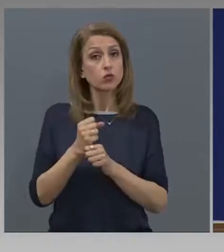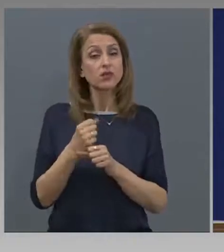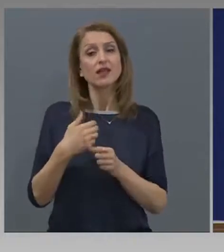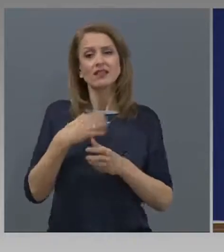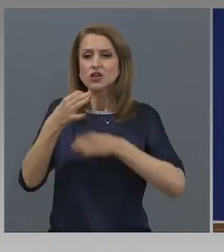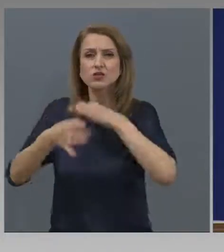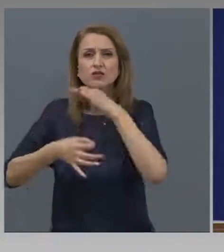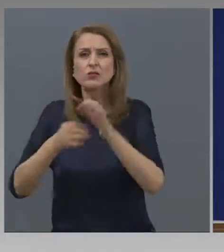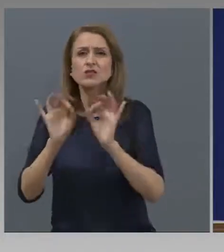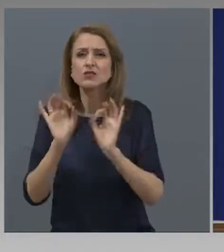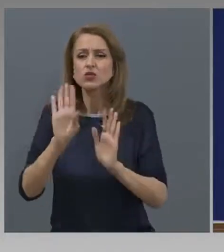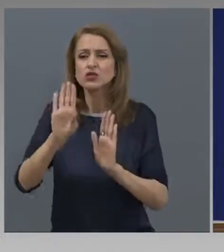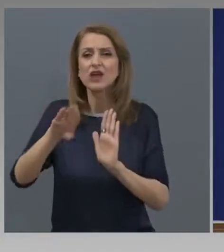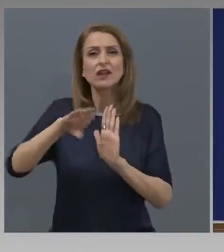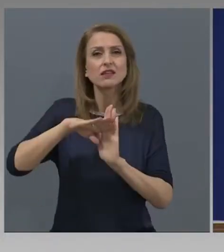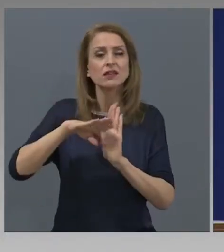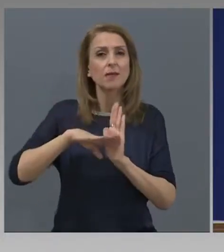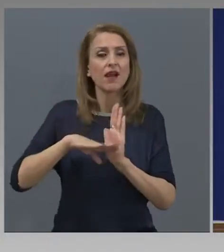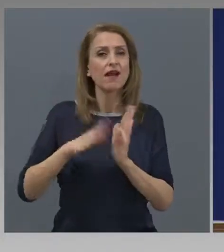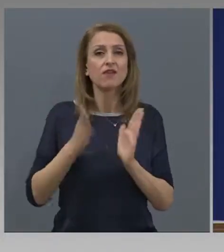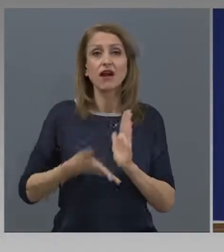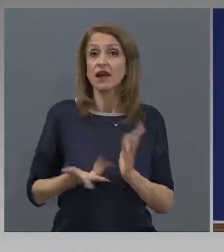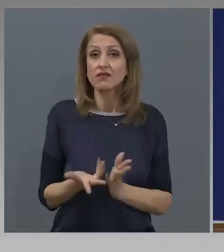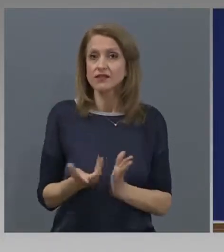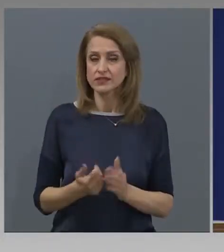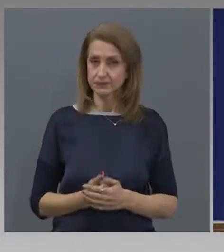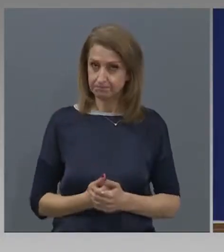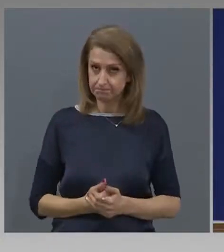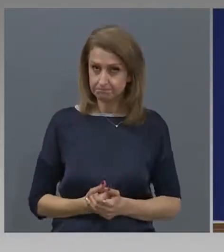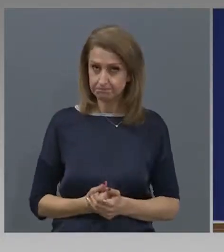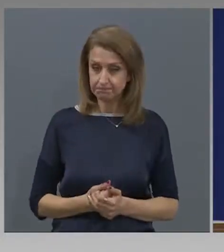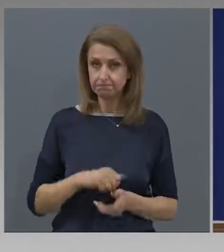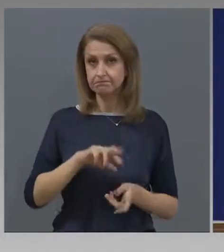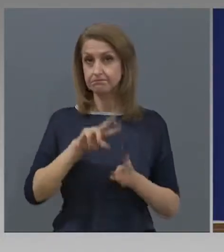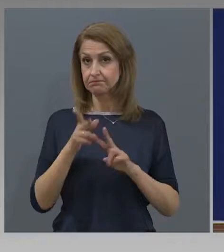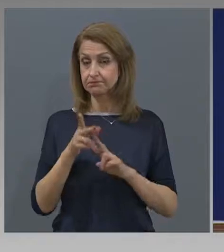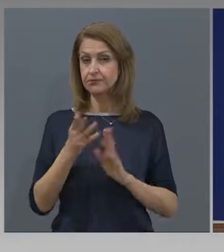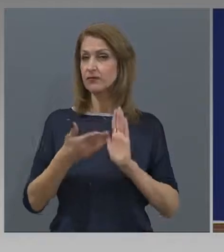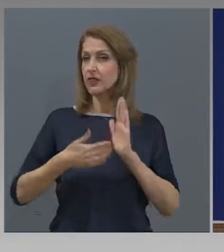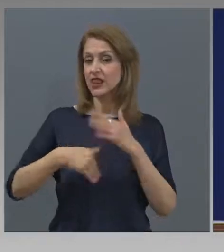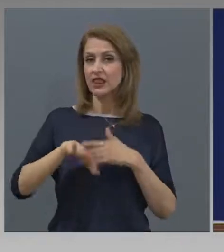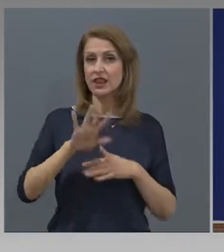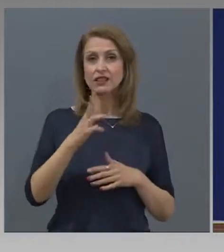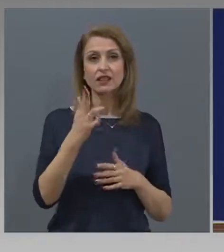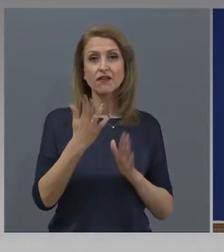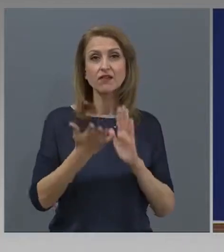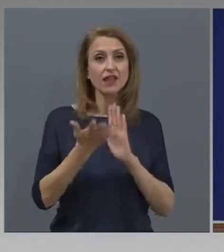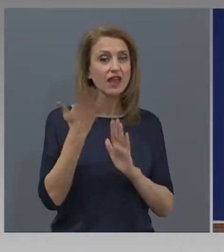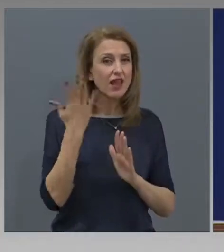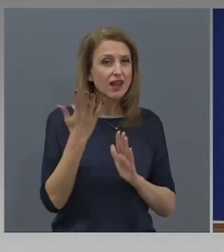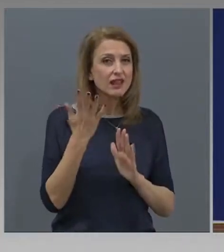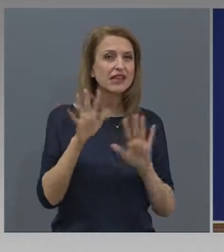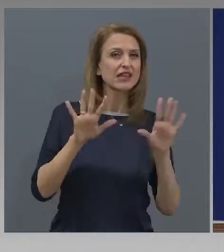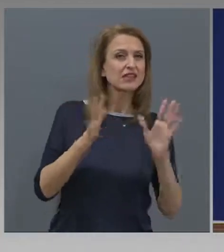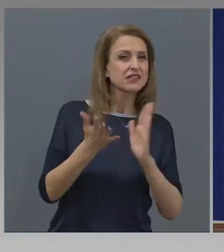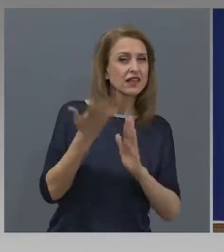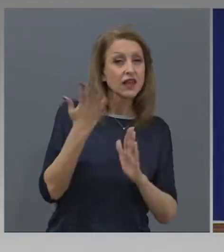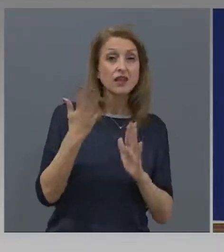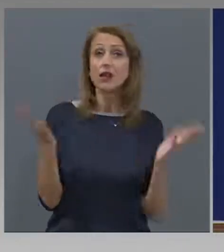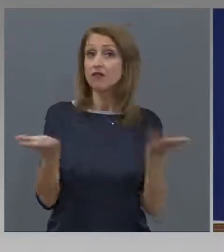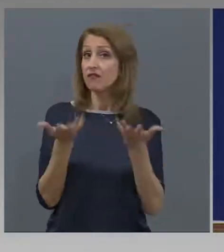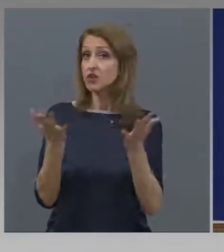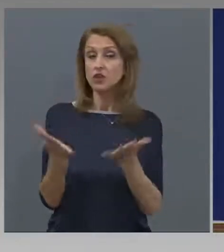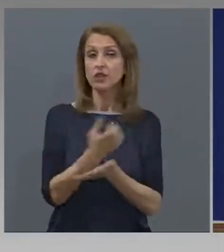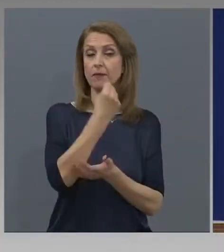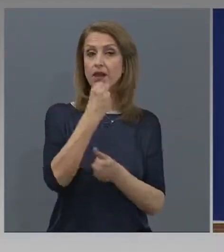Госпожо Сечева, най-после, ако може да попитам все пак. Казахте, че над 9 хилиди, близо 10 хилиди души са си намерили работа.